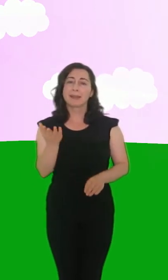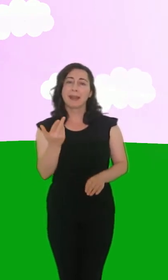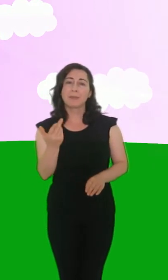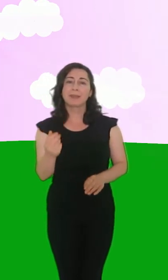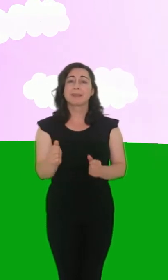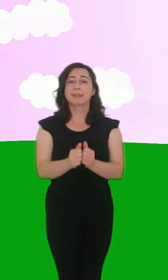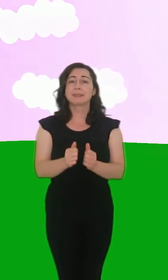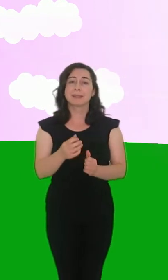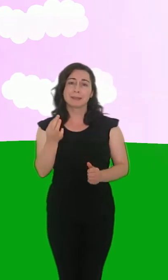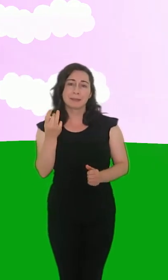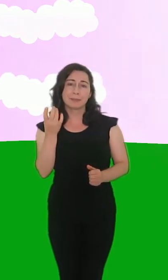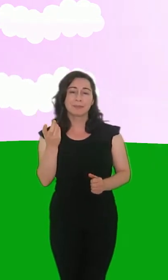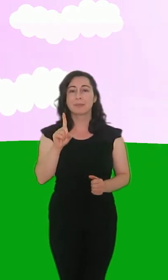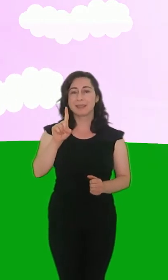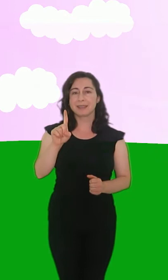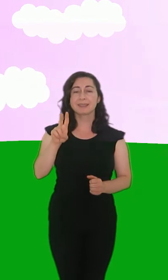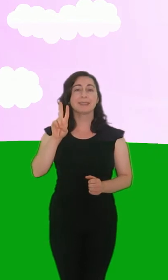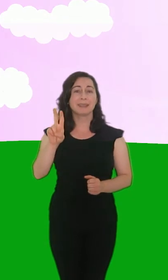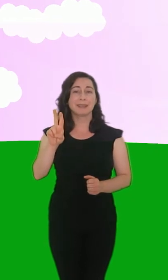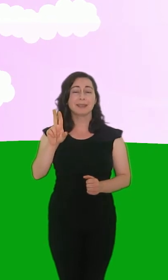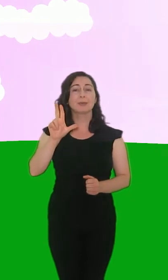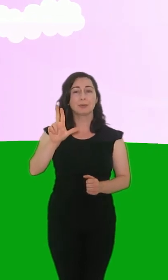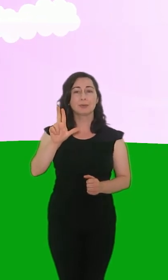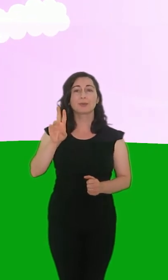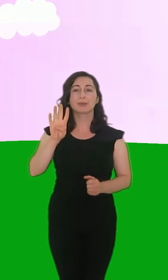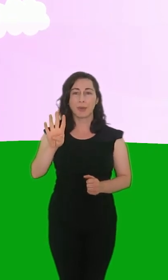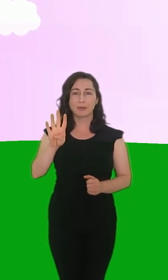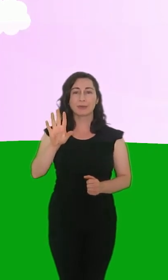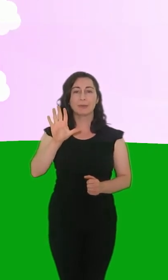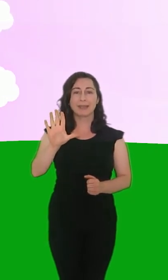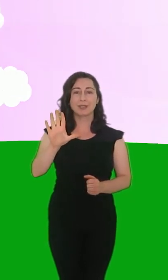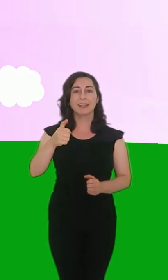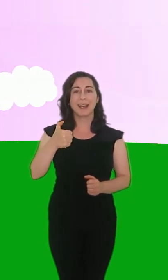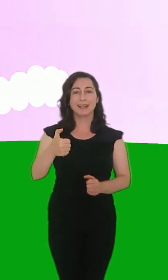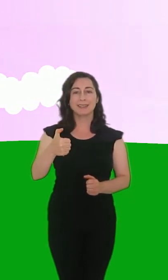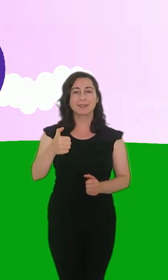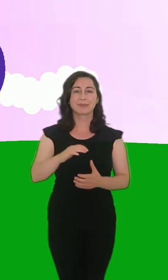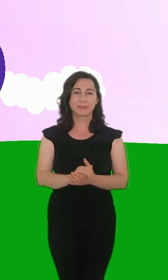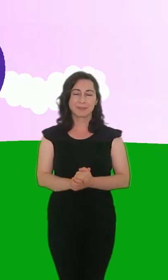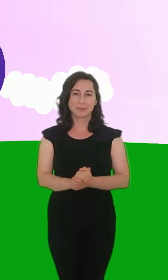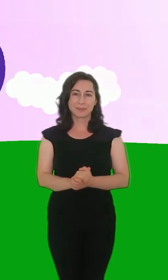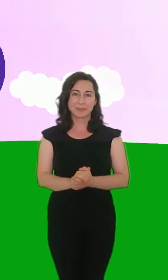birlikte sayalım. 1, 2, 3, 4, 5, 6.